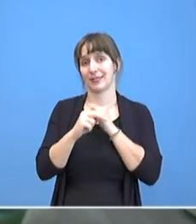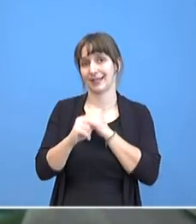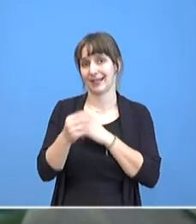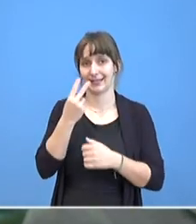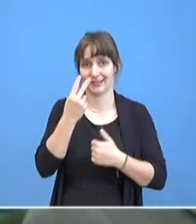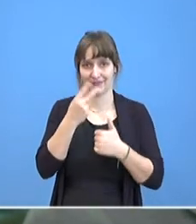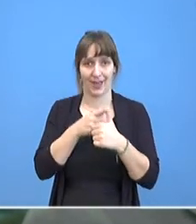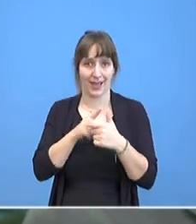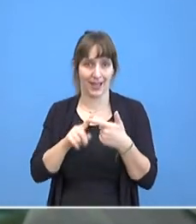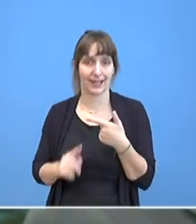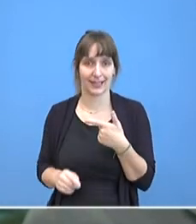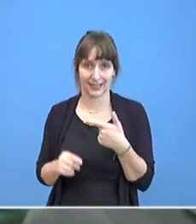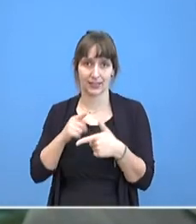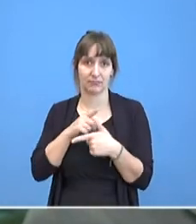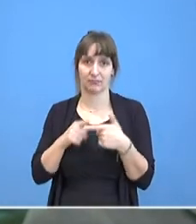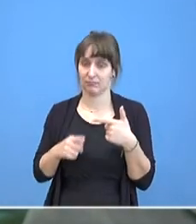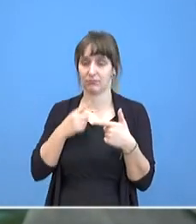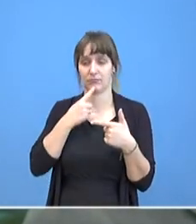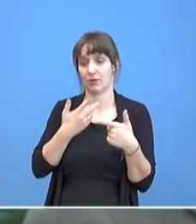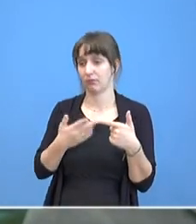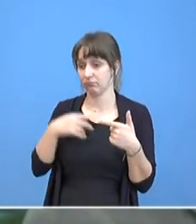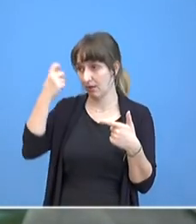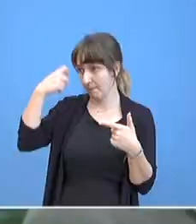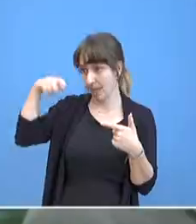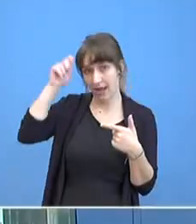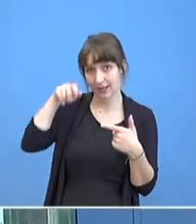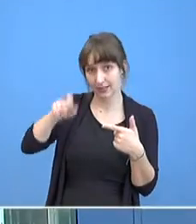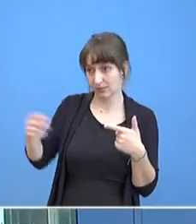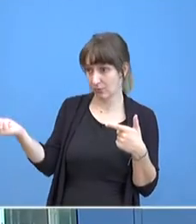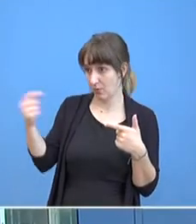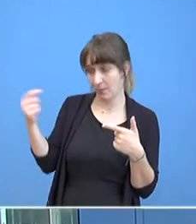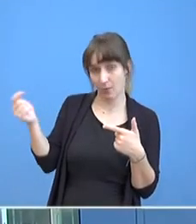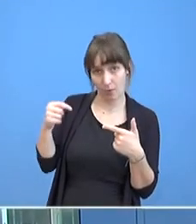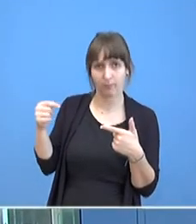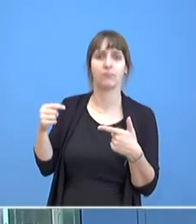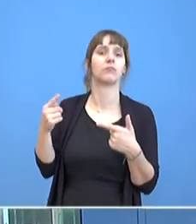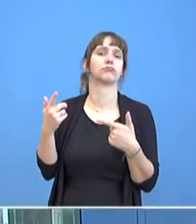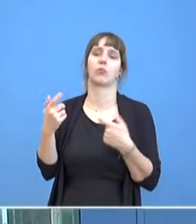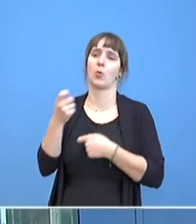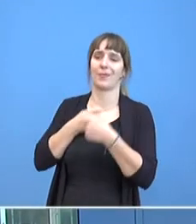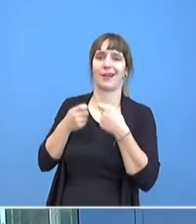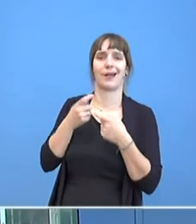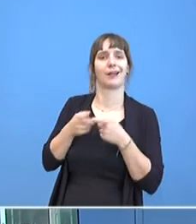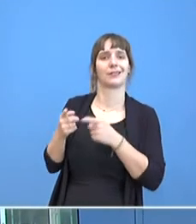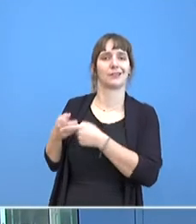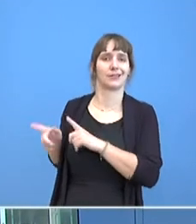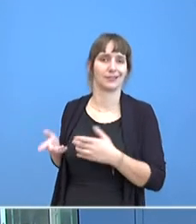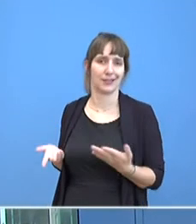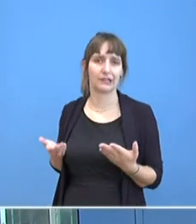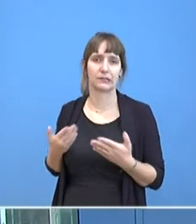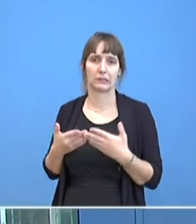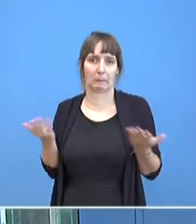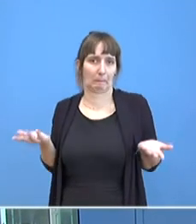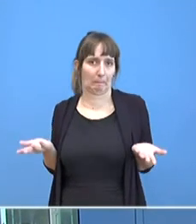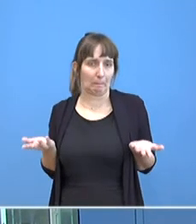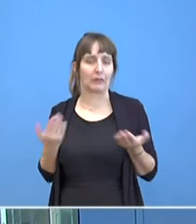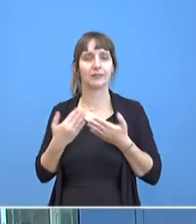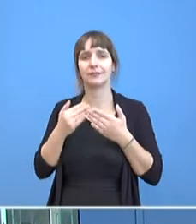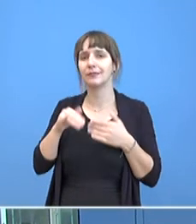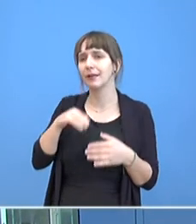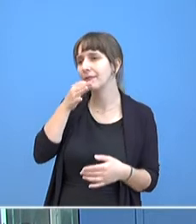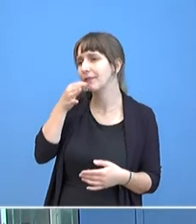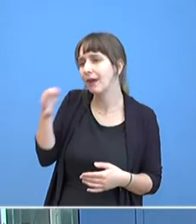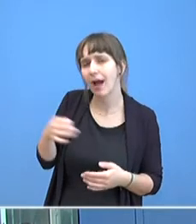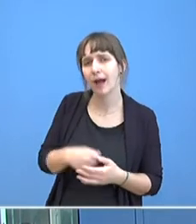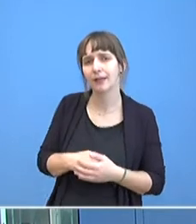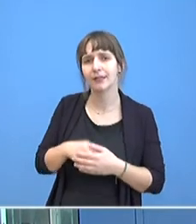Reisende aus Berlin ganz unterschiedlich behandeln. Das heißt, dass meine Frage ist, und wenn man